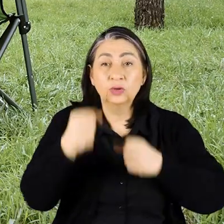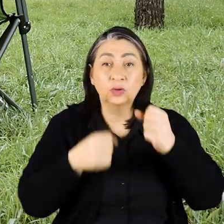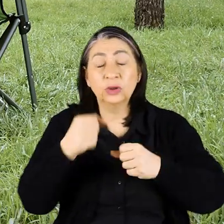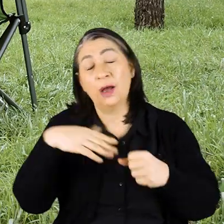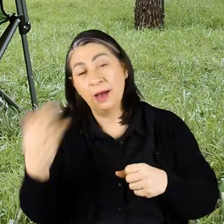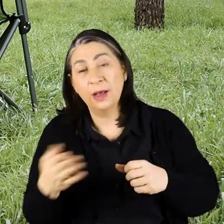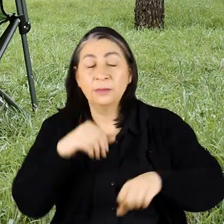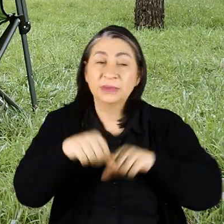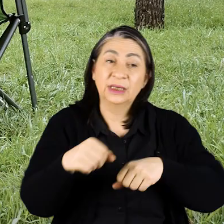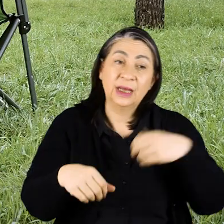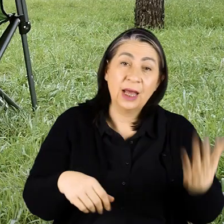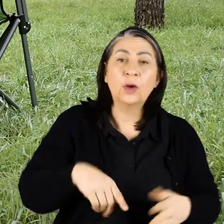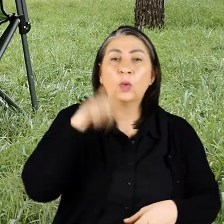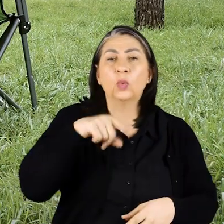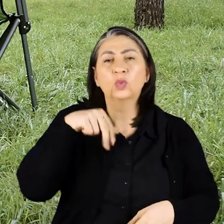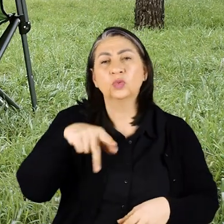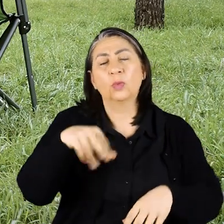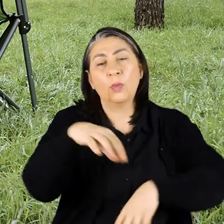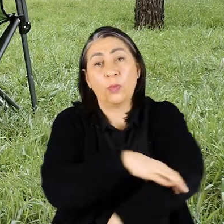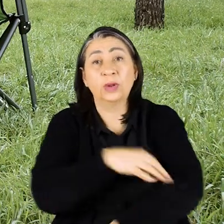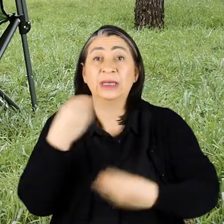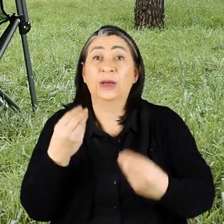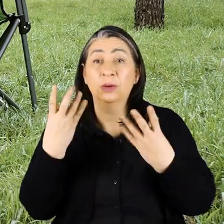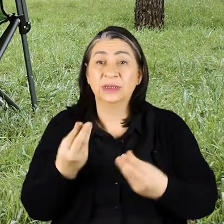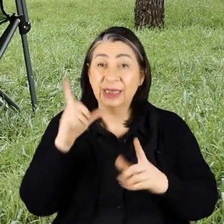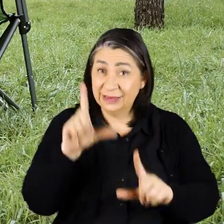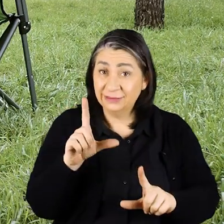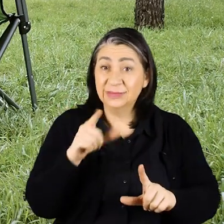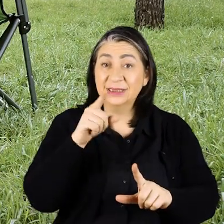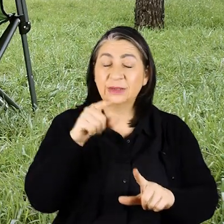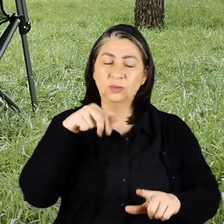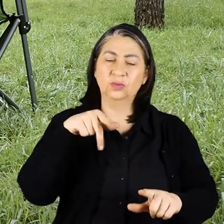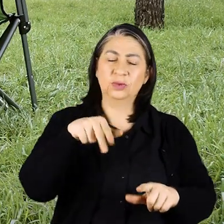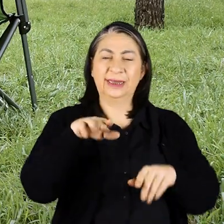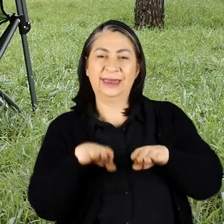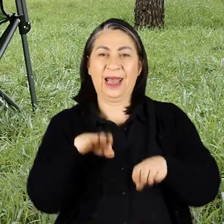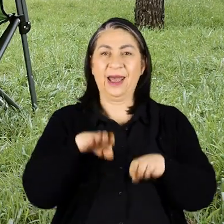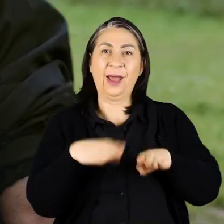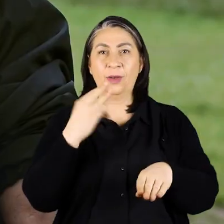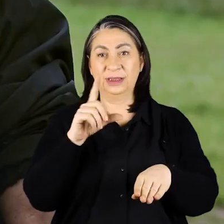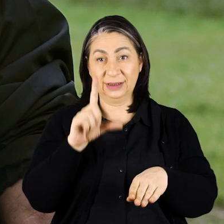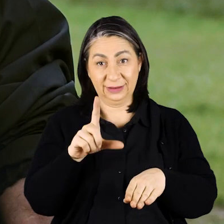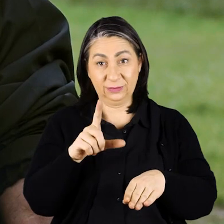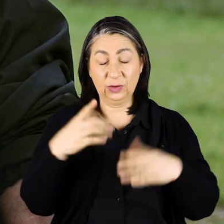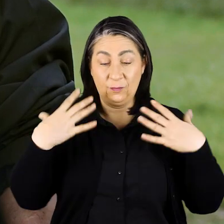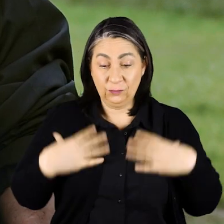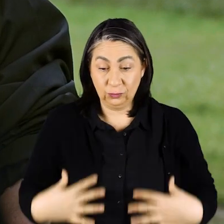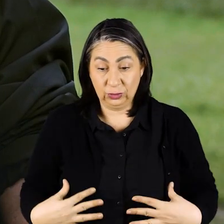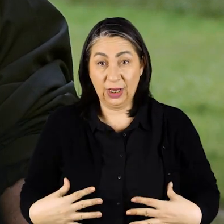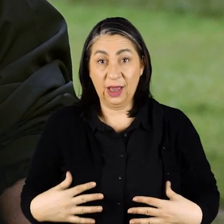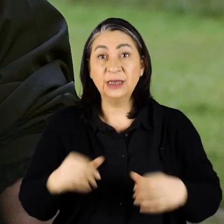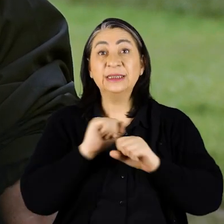ayrı bisiklet de ayrı gündelik hayatta da protezin iyi olması gerekiyor ki Senin işte yürürken dengenin iyi olması lazım Vücuduna